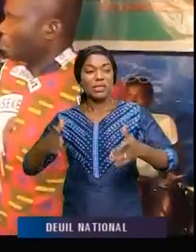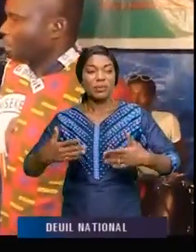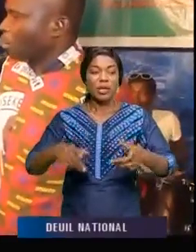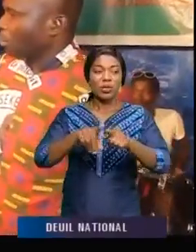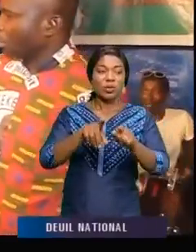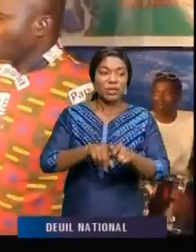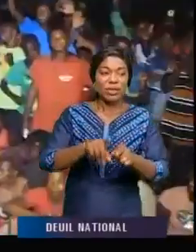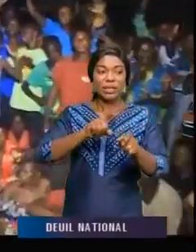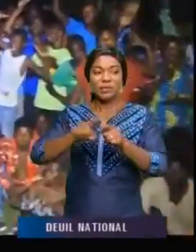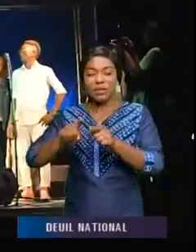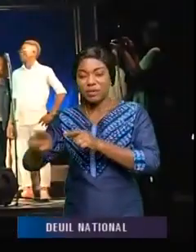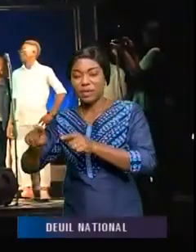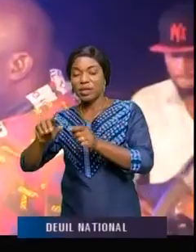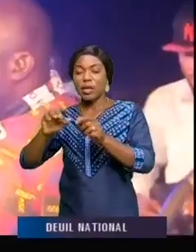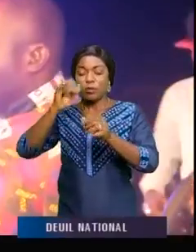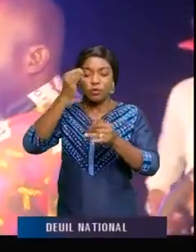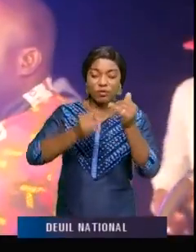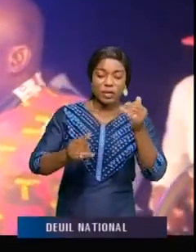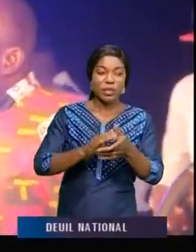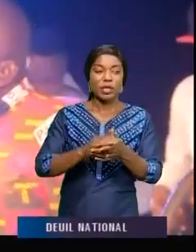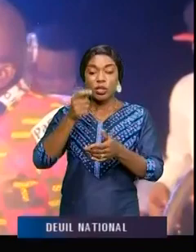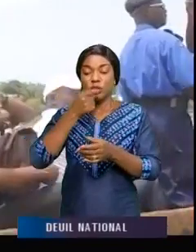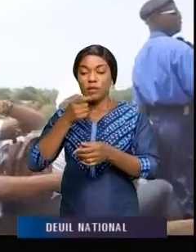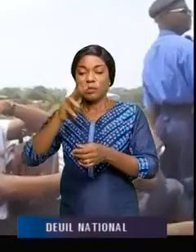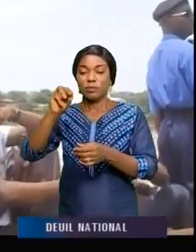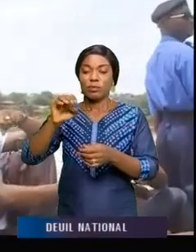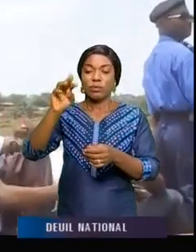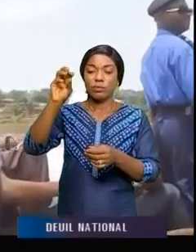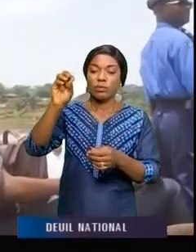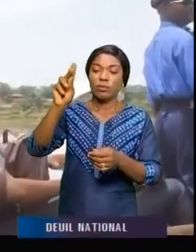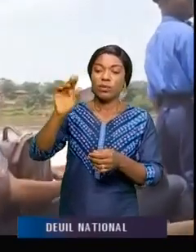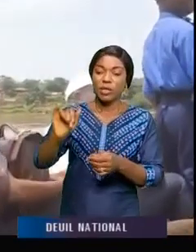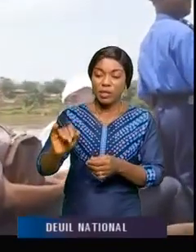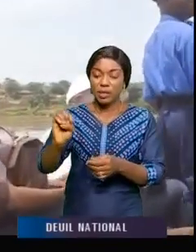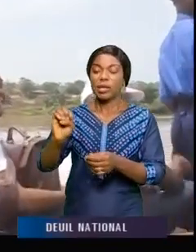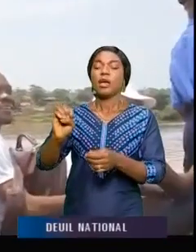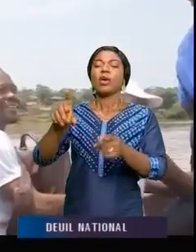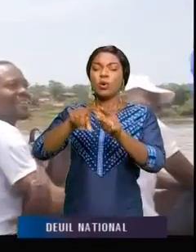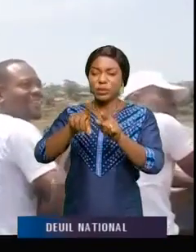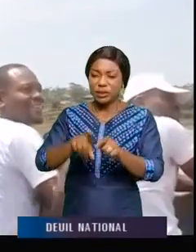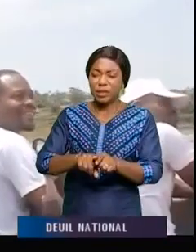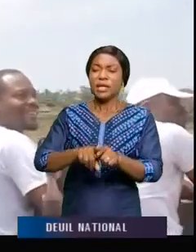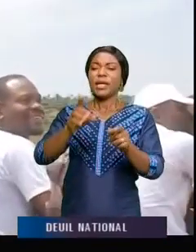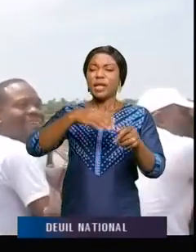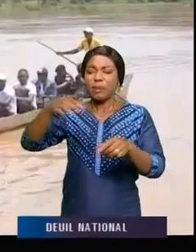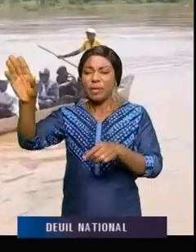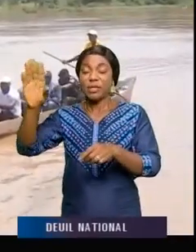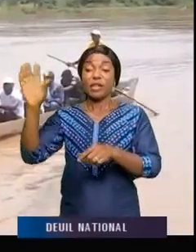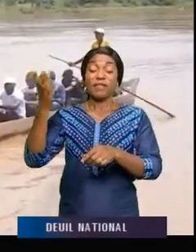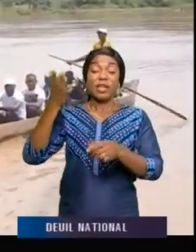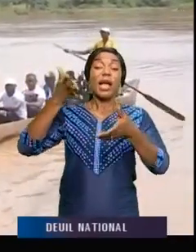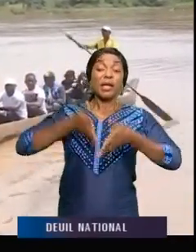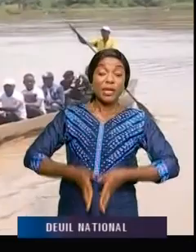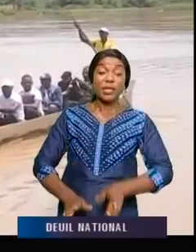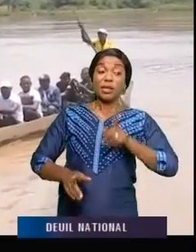différents comédiens. Pour terminer, Joseph Moukétaouaba s'est rendu dans son village natal, à Mazinga, et